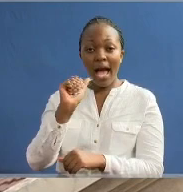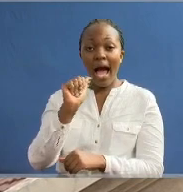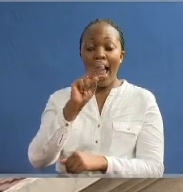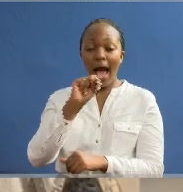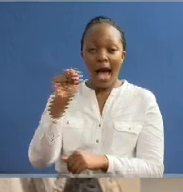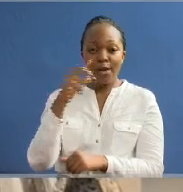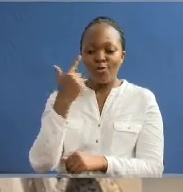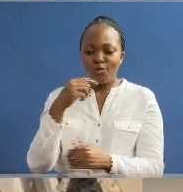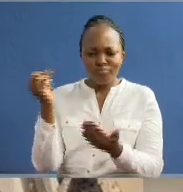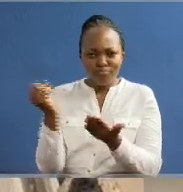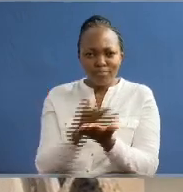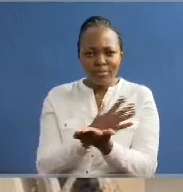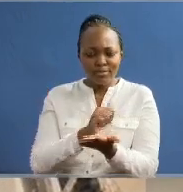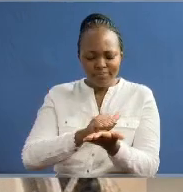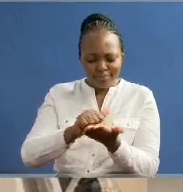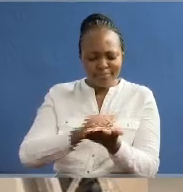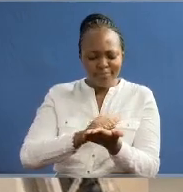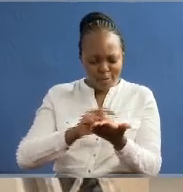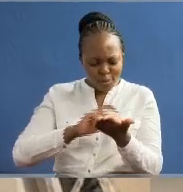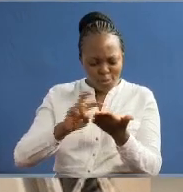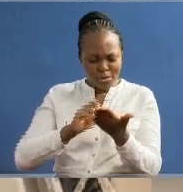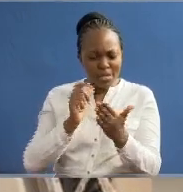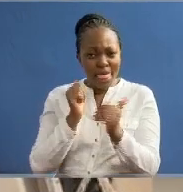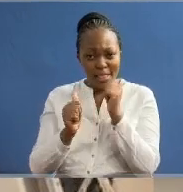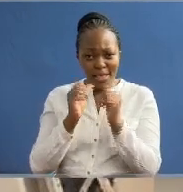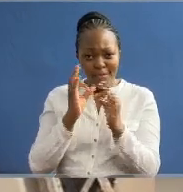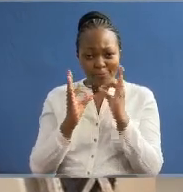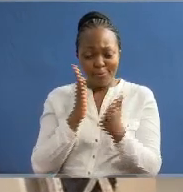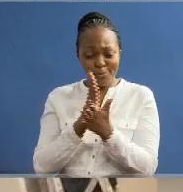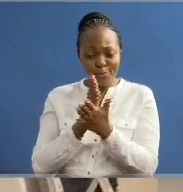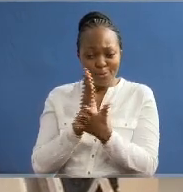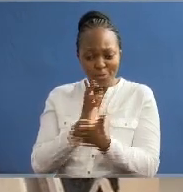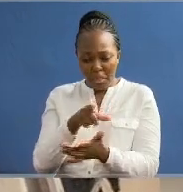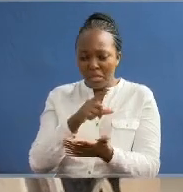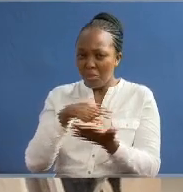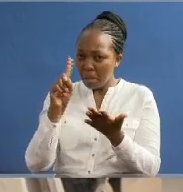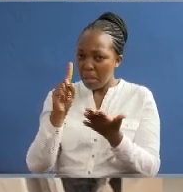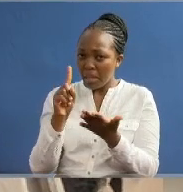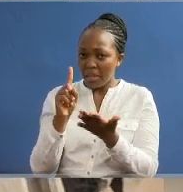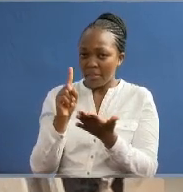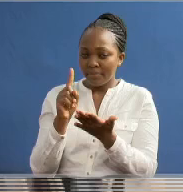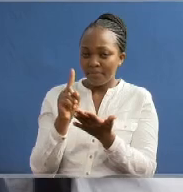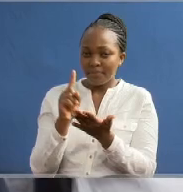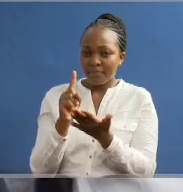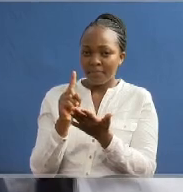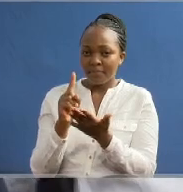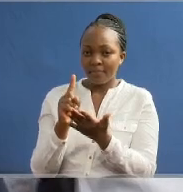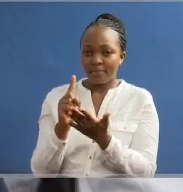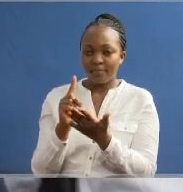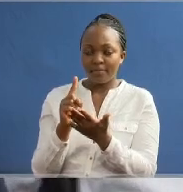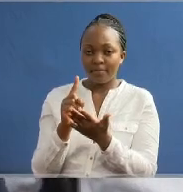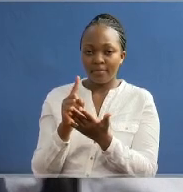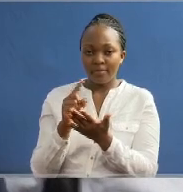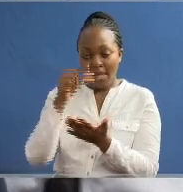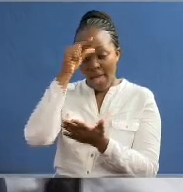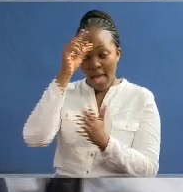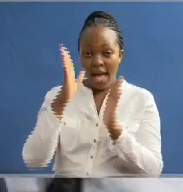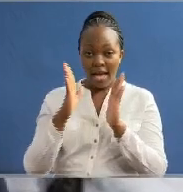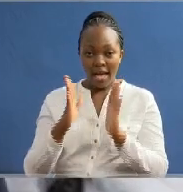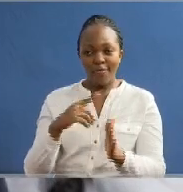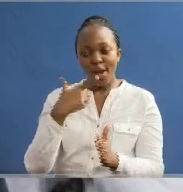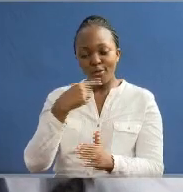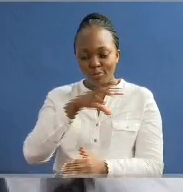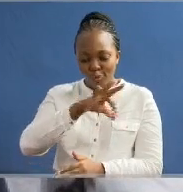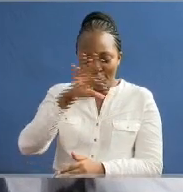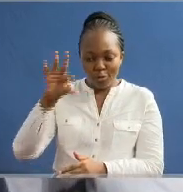kweza kupigwa msasa ilikupitisho kutua rasmi wadhu wa naibu gavana County Anerobing. Governor Mike Songko alimteua Ann Kananu mapema